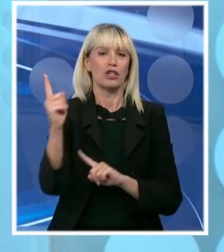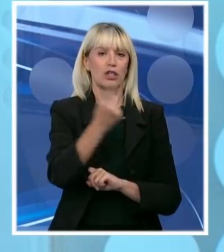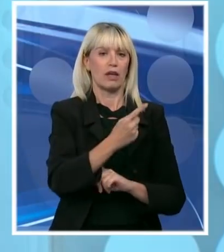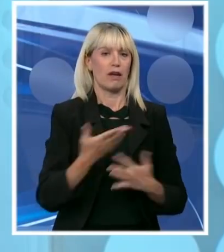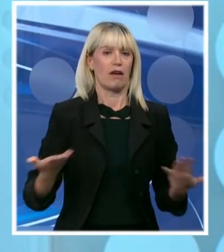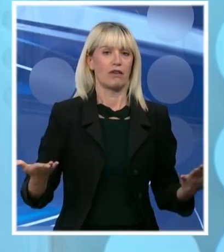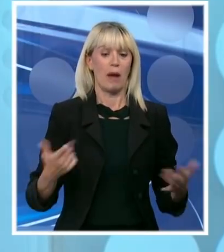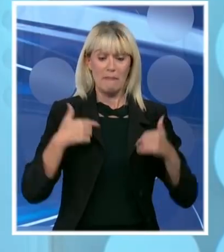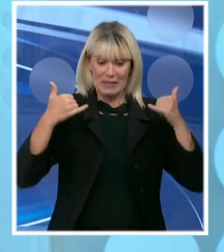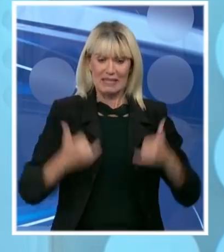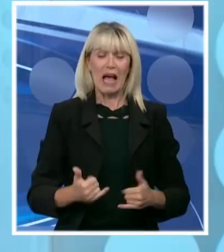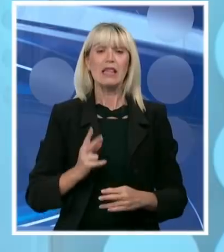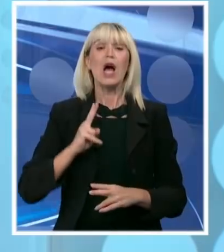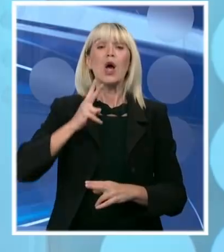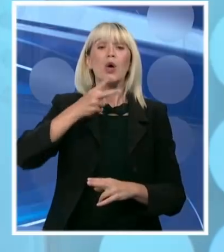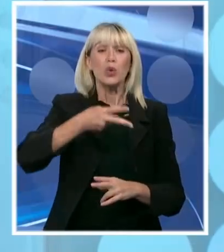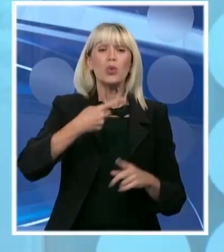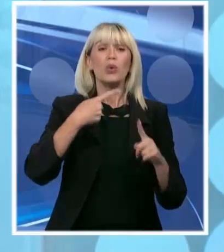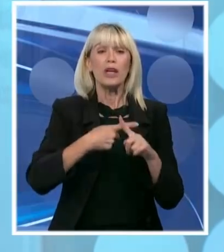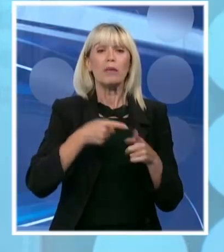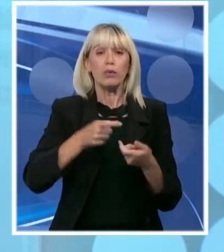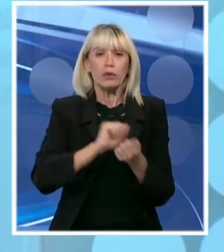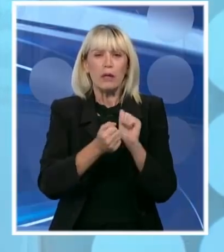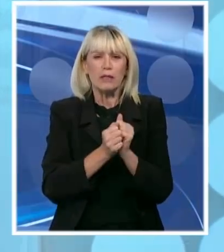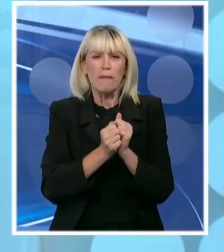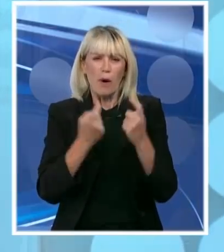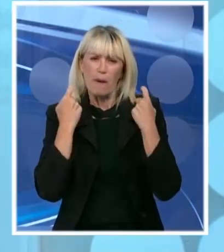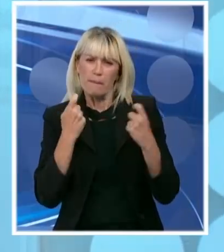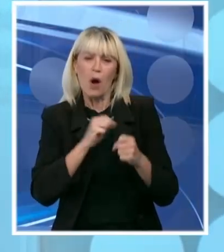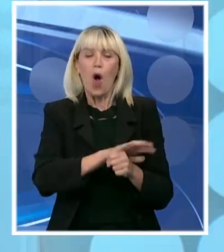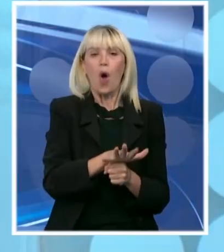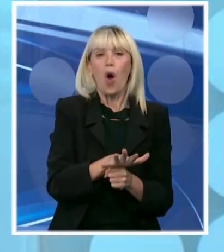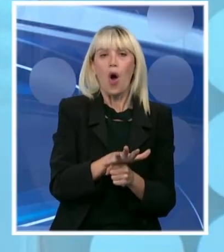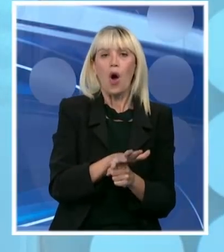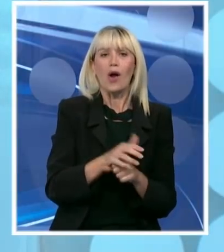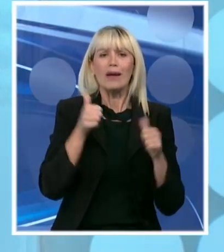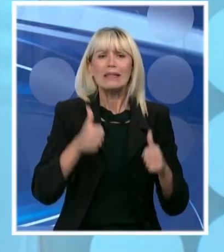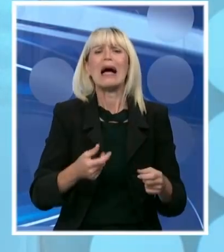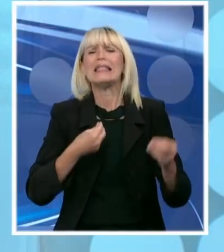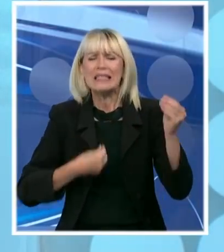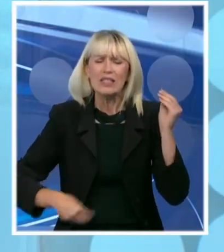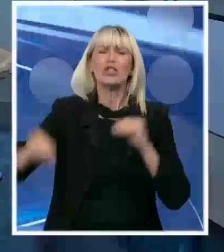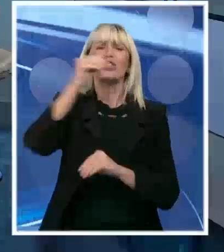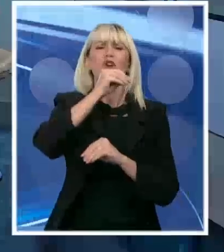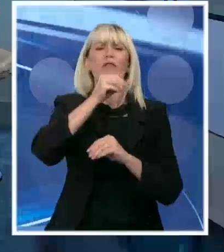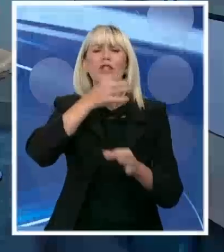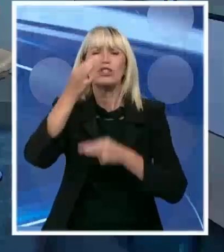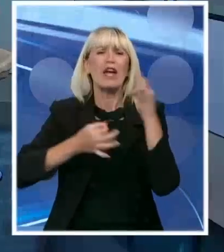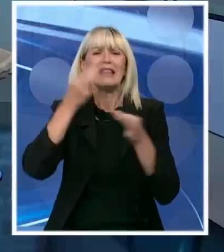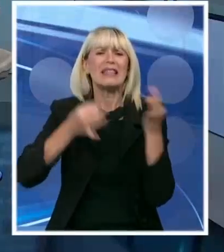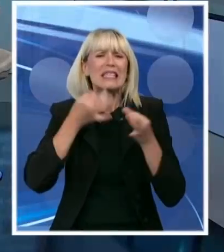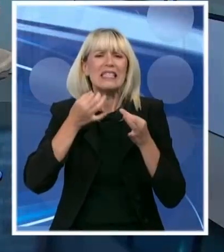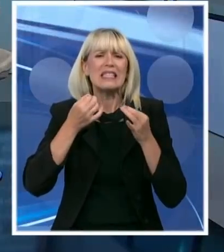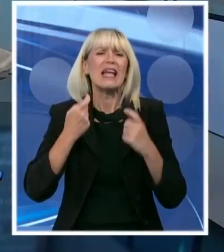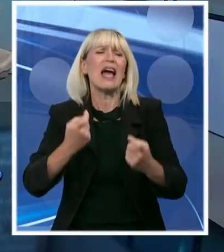pre nekoliko dana rekao, u taj žestoki klinč sa koronom. Idemo na maksimalno testiranje. Idemo do ivice pucanja našeg zdravstvenog